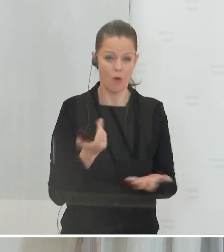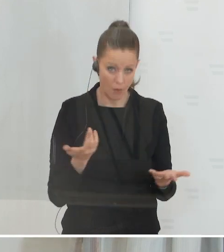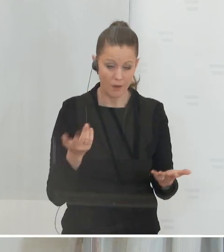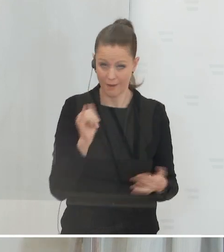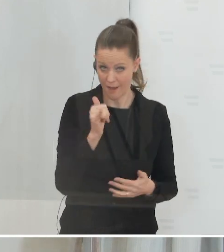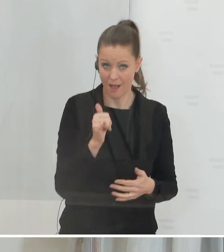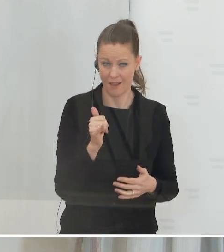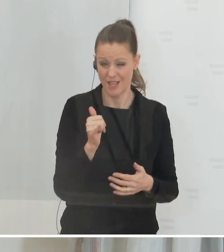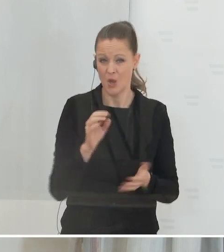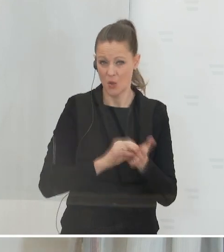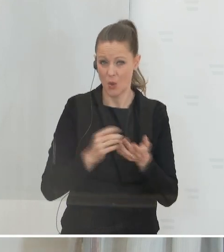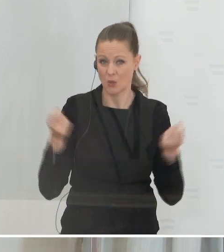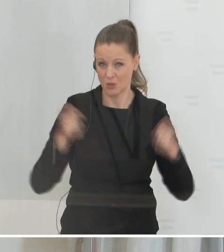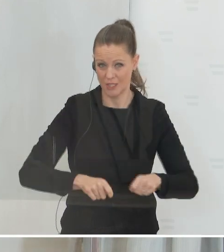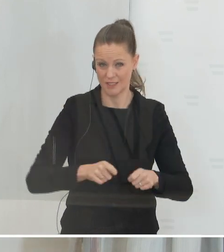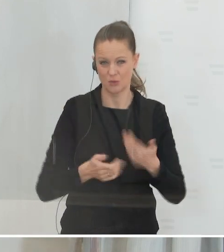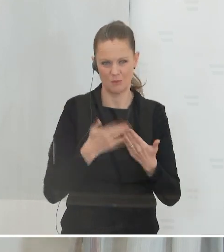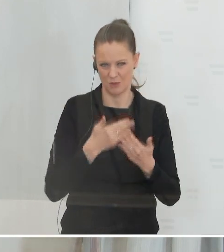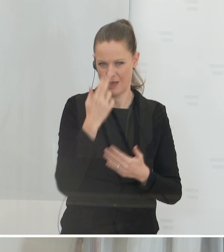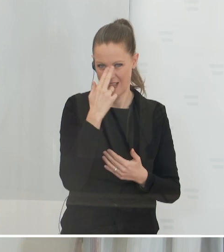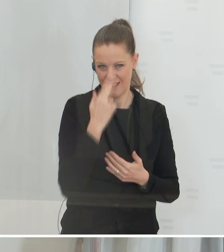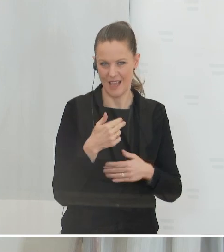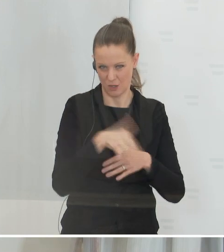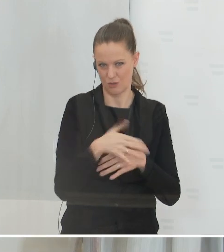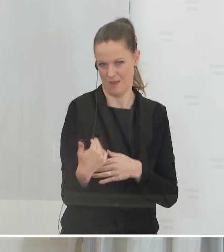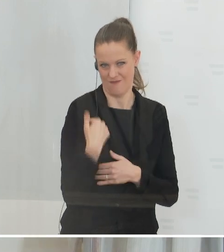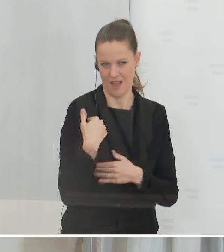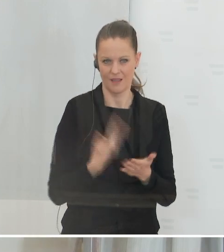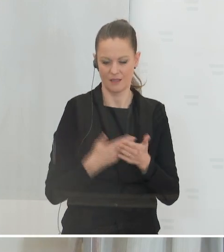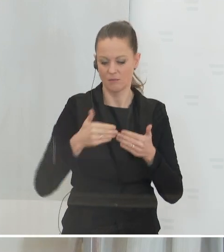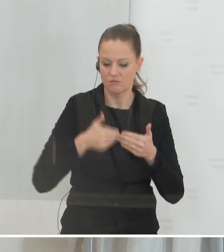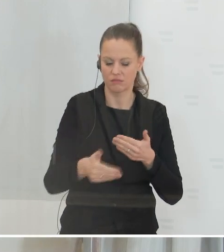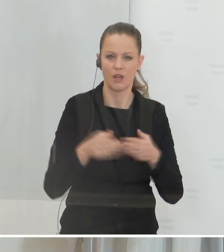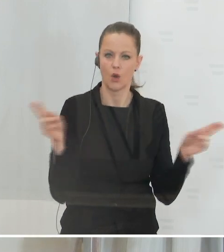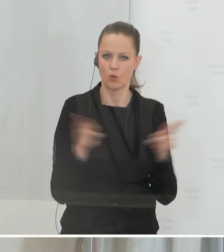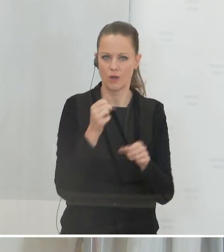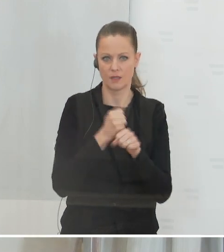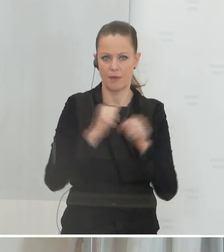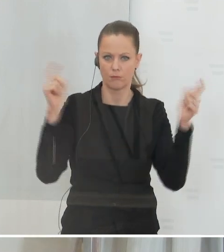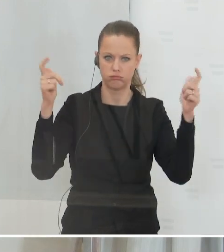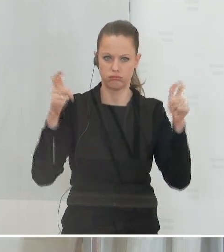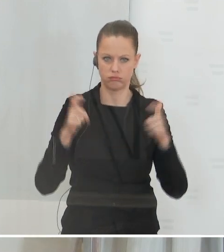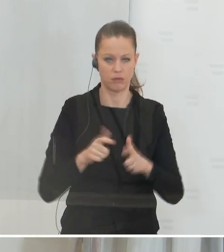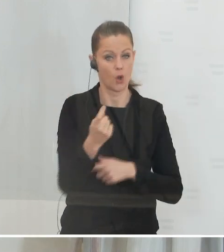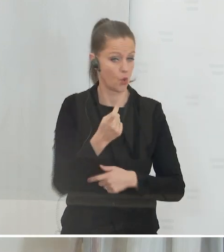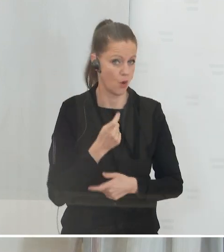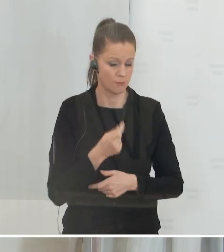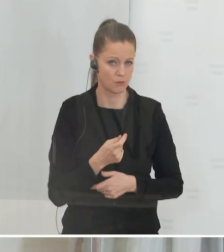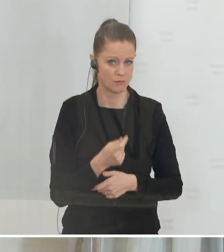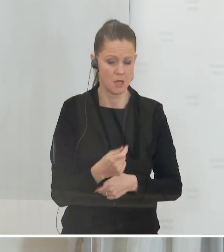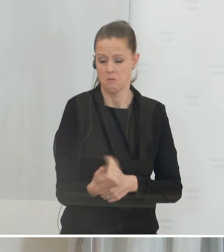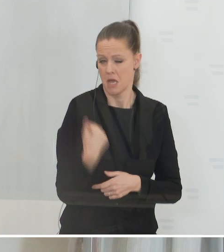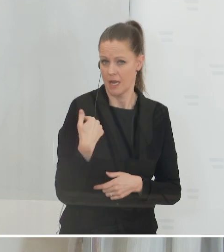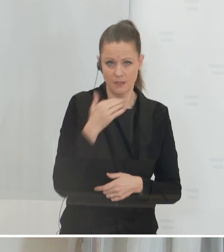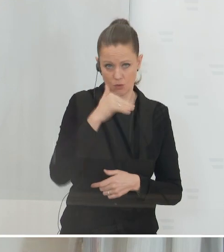Schließungen gab, nach Gastronomie als Beispiel. Und ich glaube, dass in den nächsten Monaten die Kurzarbeit kontinuierlich zurückgehen wird. Wir haben das auch letzten